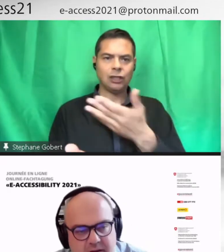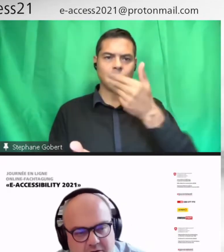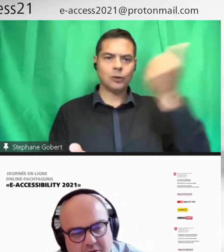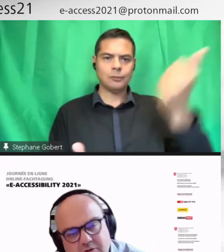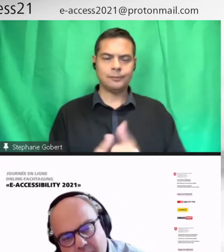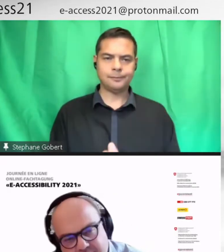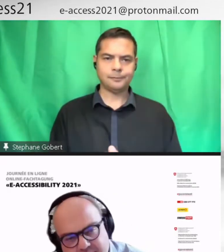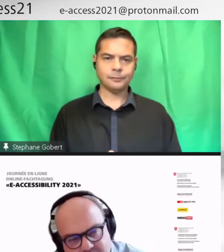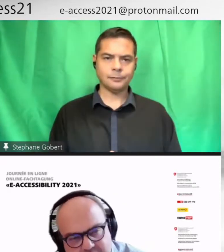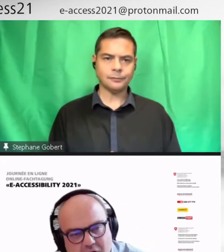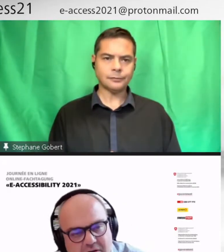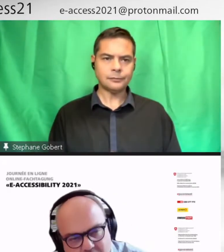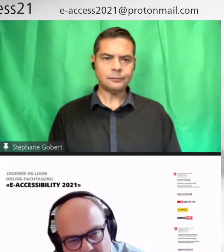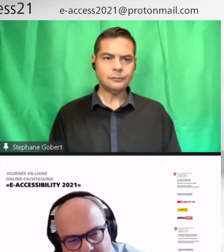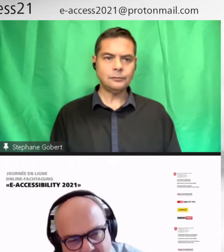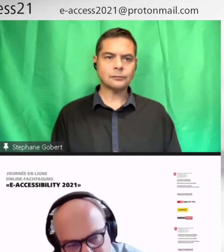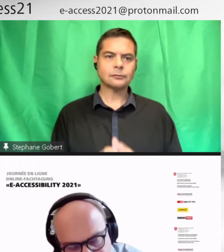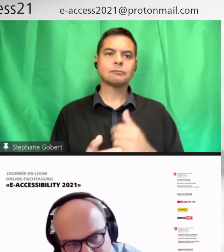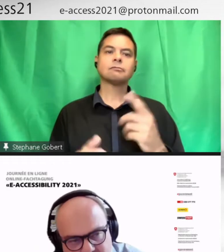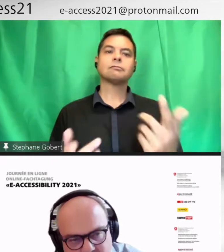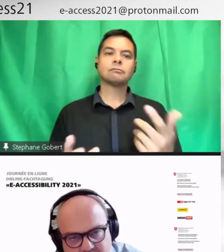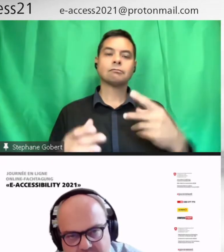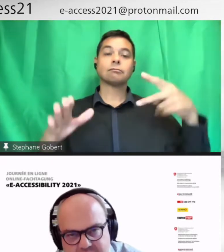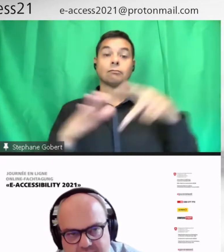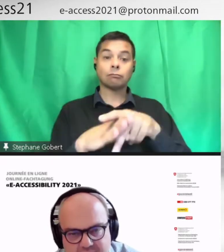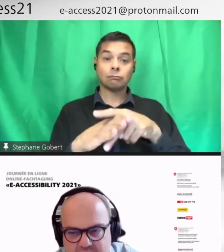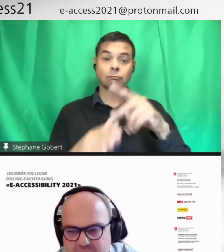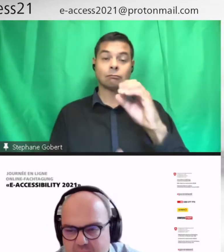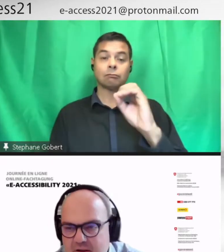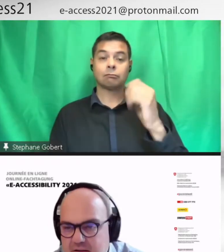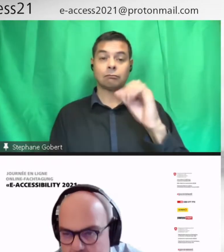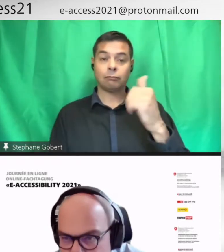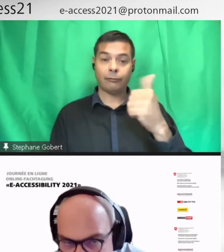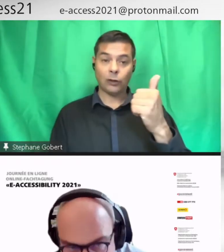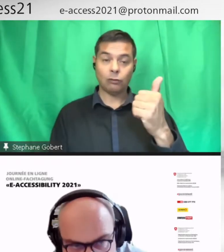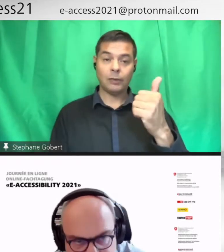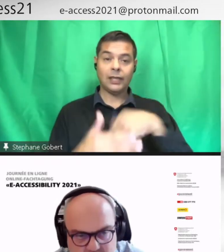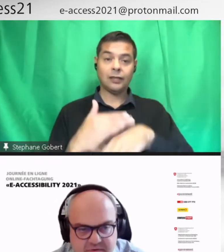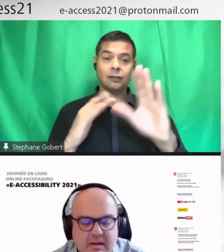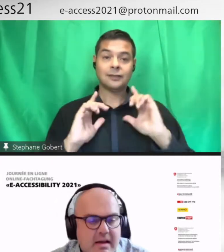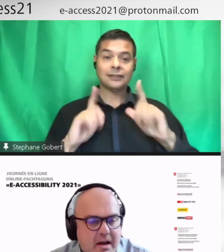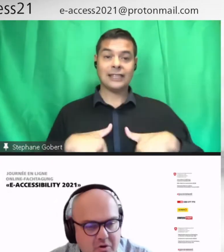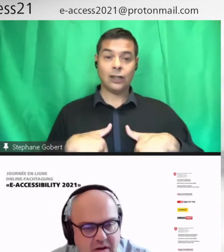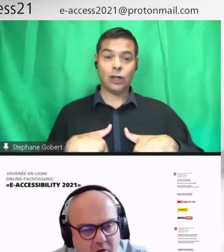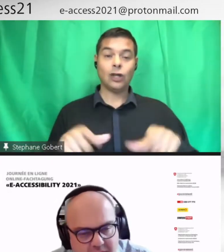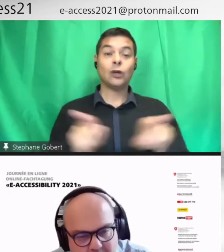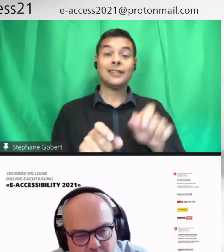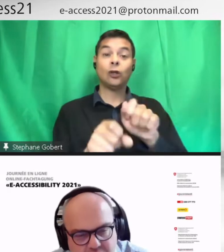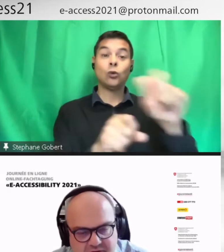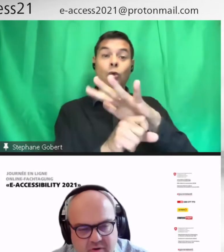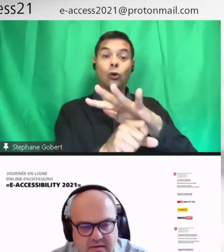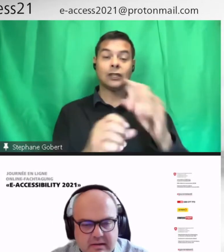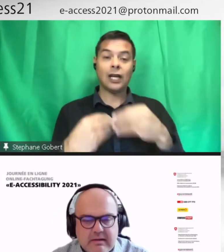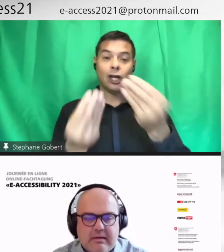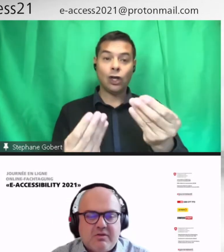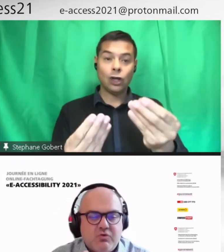Le numérique est arrivé à l'école, le Corona, avec le lockdown, etc., les écoles fermées, l'apprentissage à distance, a mis en avant l'importance d'avoir